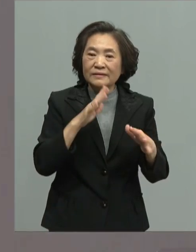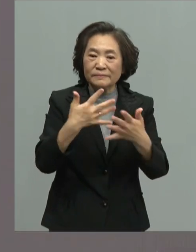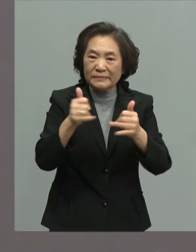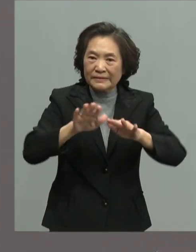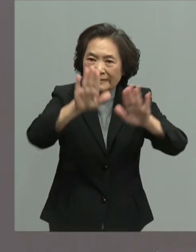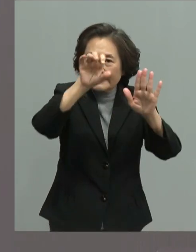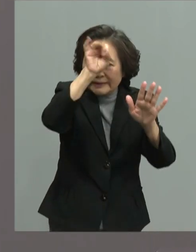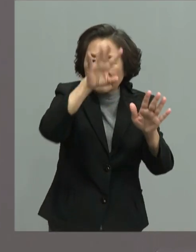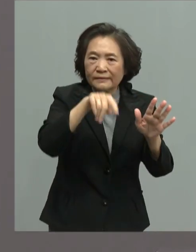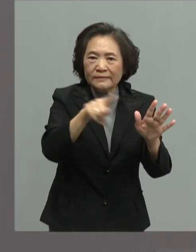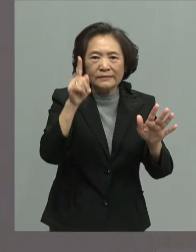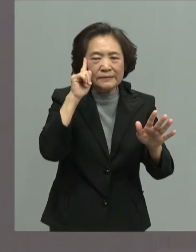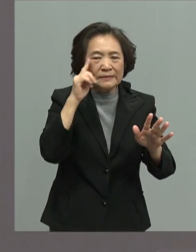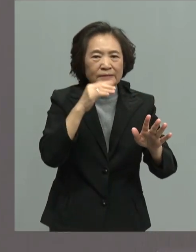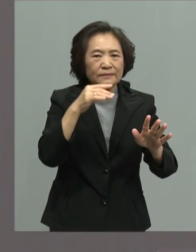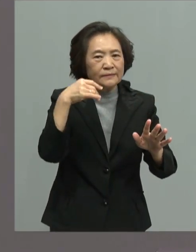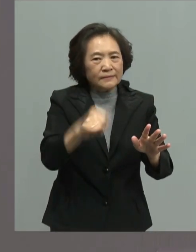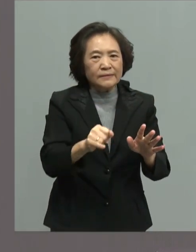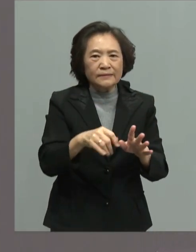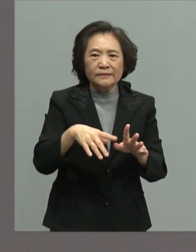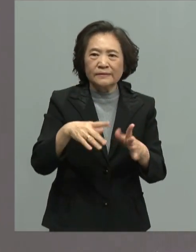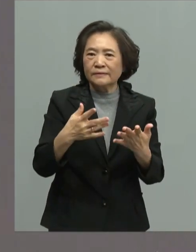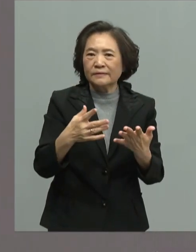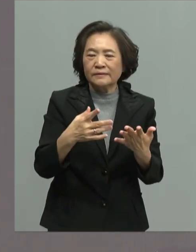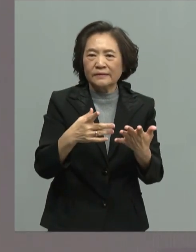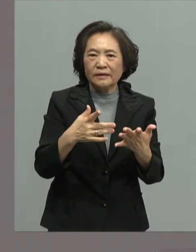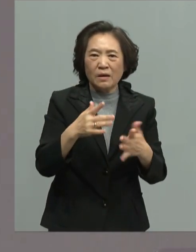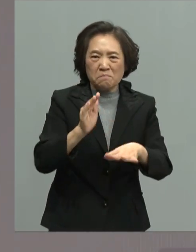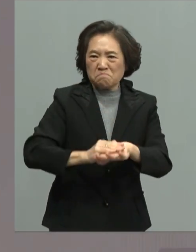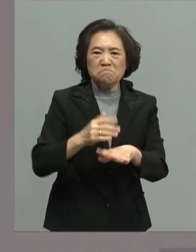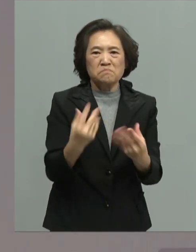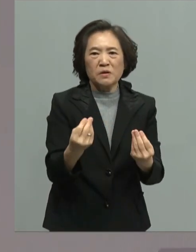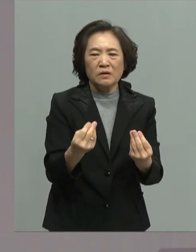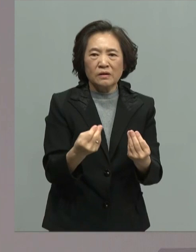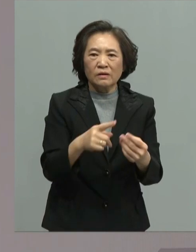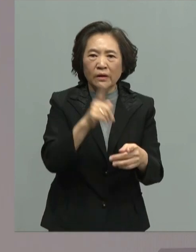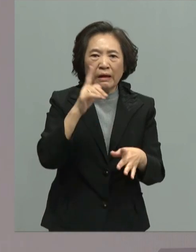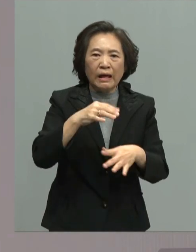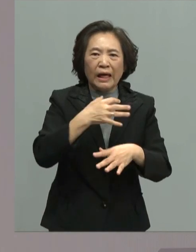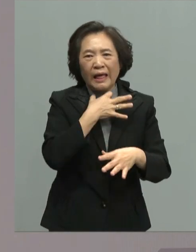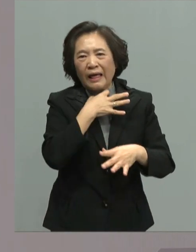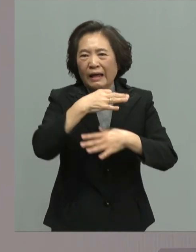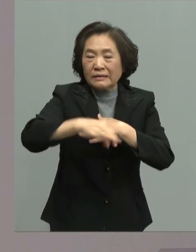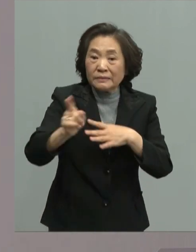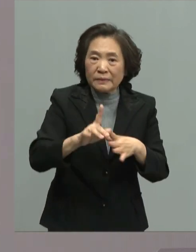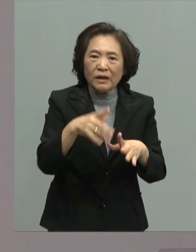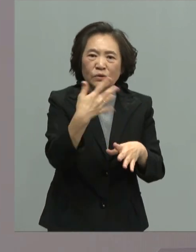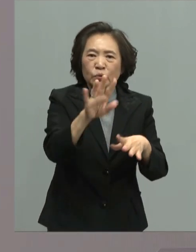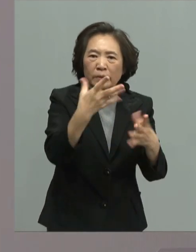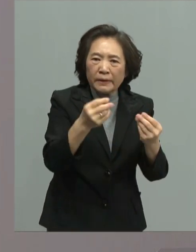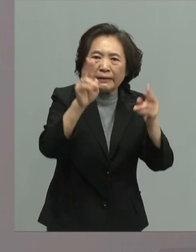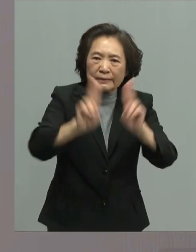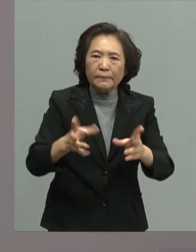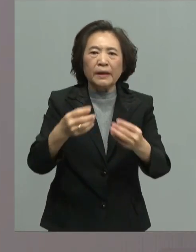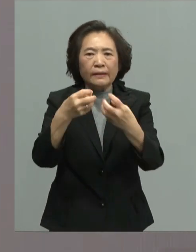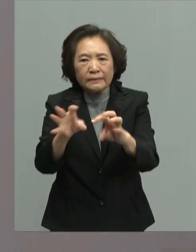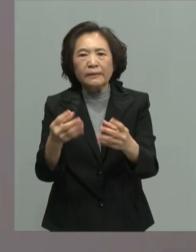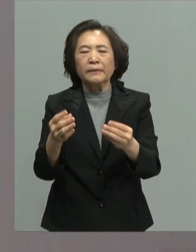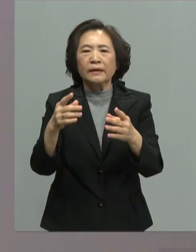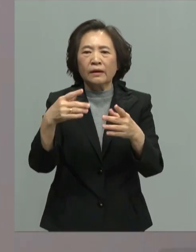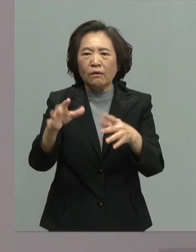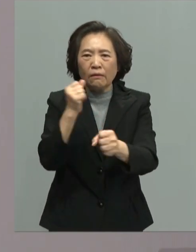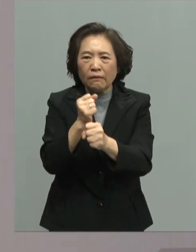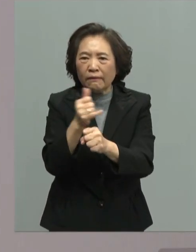进党没人的政计说到欠欠水欠电欠人欠工